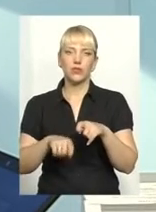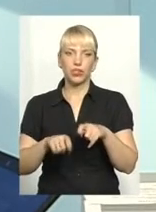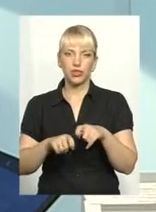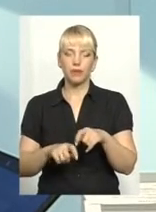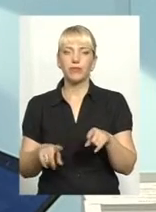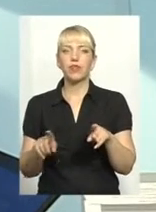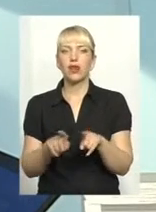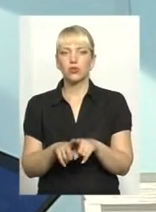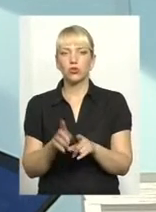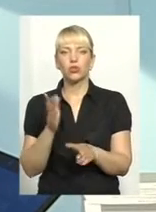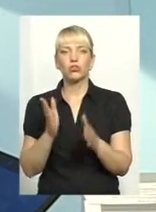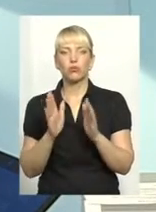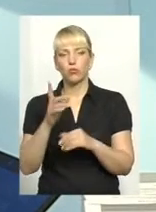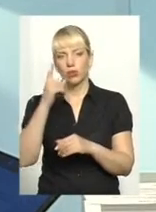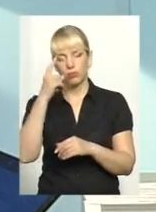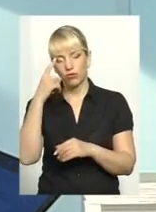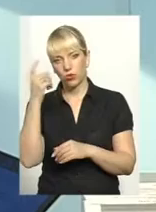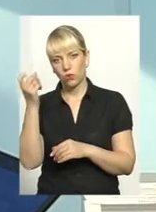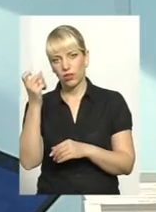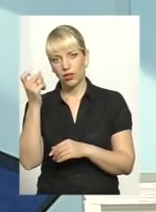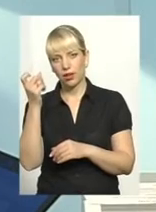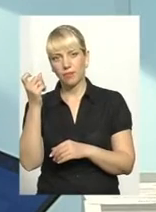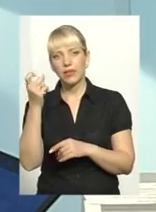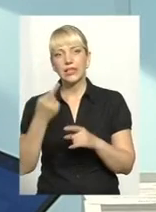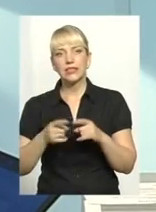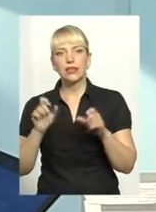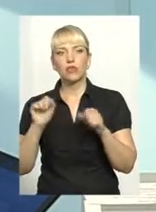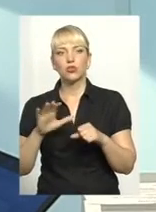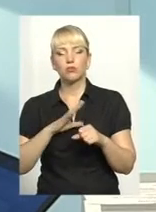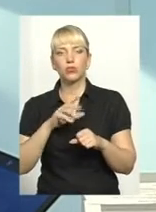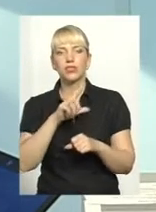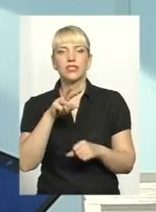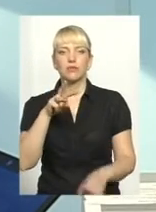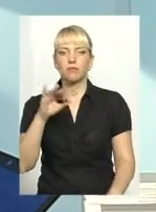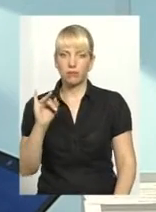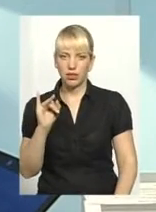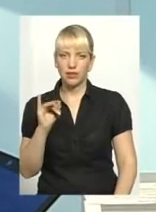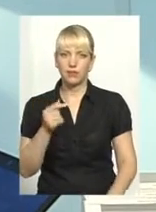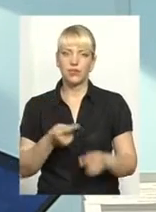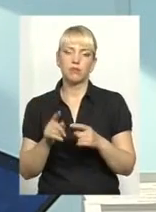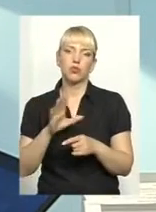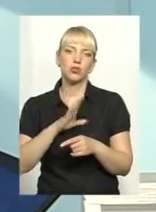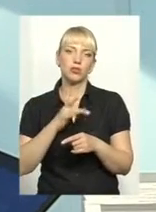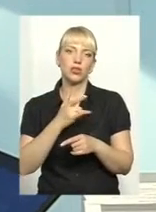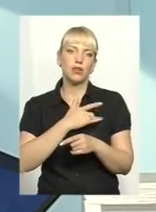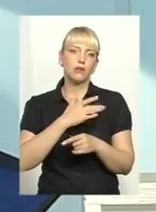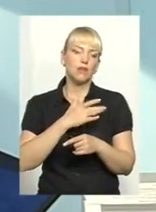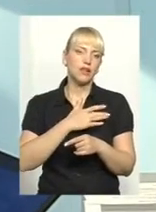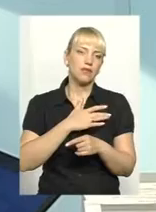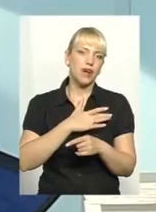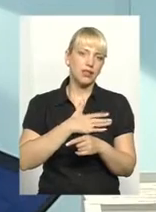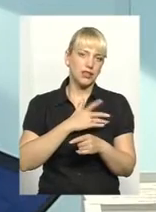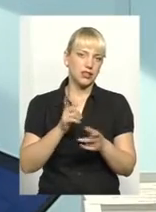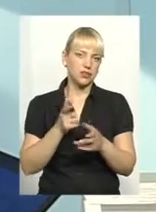Також, якщо буде повідомлення, це може бути зі ЗМІ, це може бути викривач надати певне повідомлення,